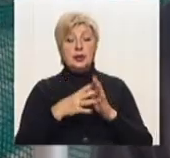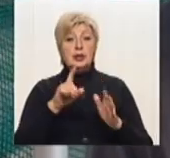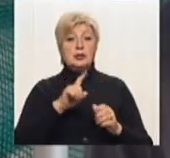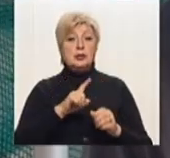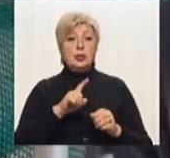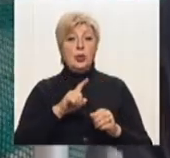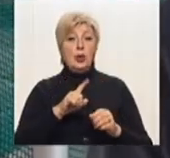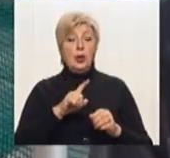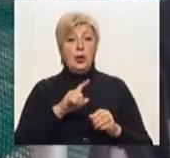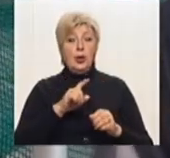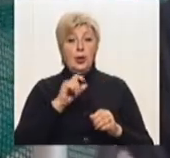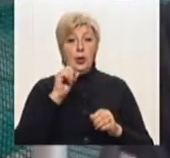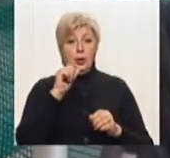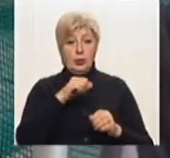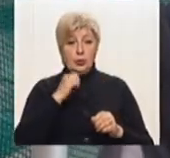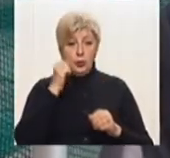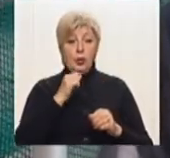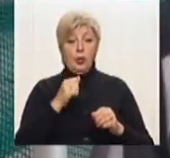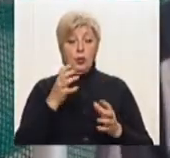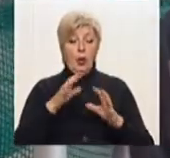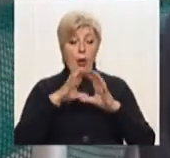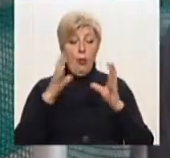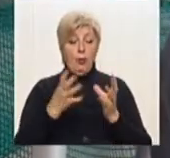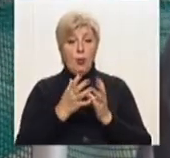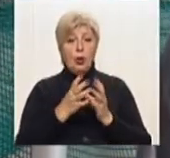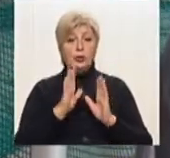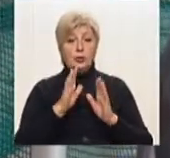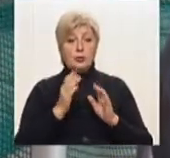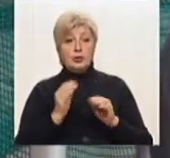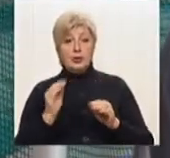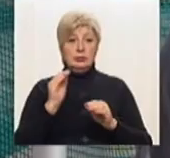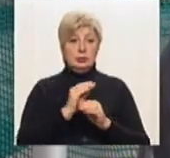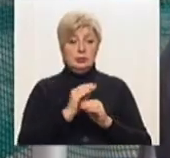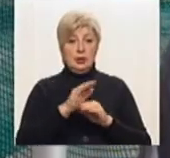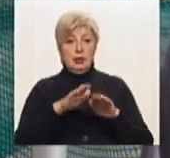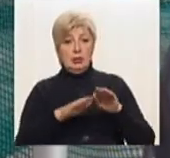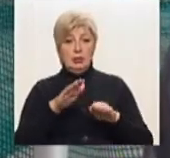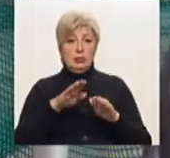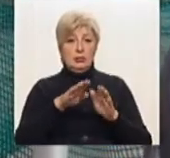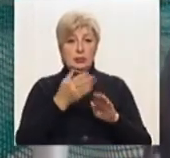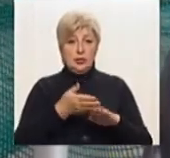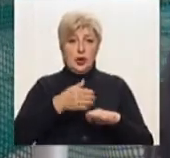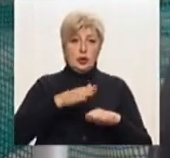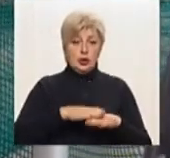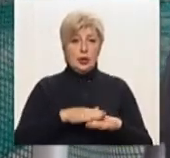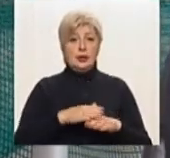шість кілограмів, а не п'ять, як зараз. Перехід буде невеликий, а потім сім кілограмів. Далі поживемо-побачимо.